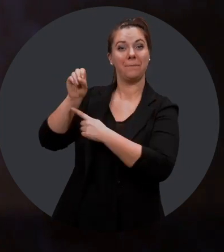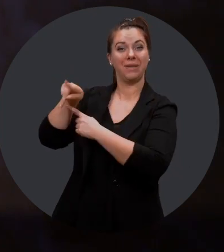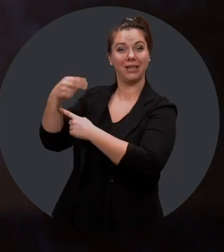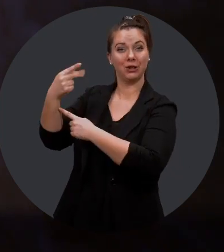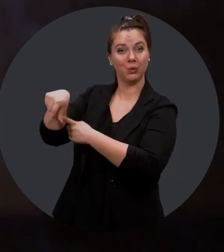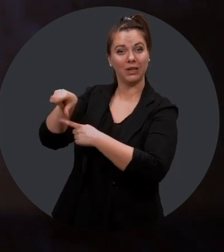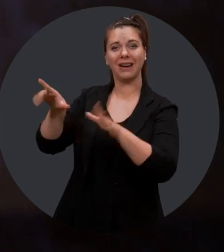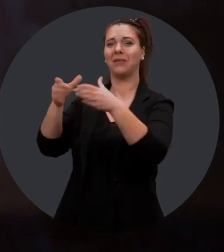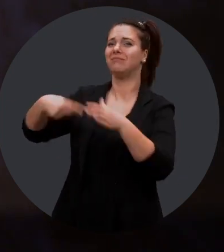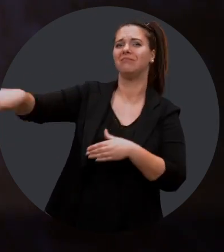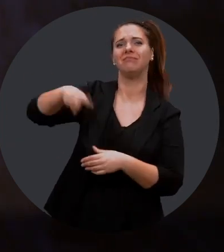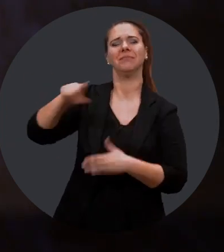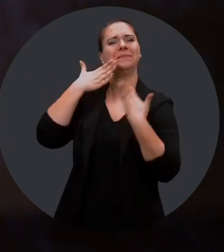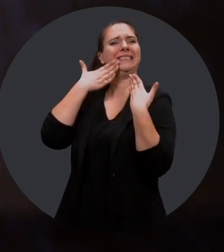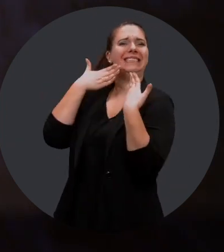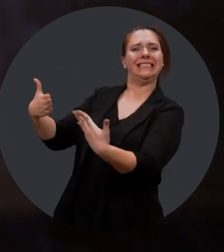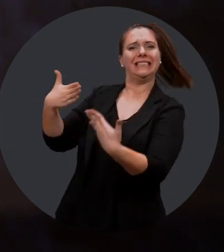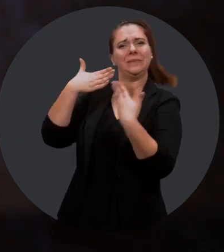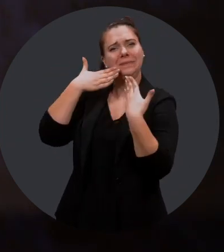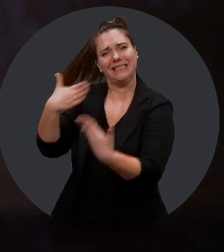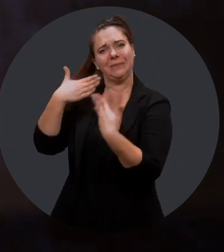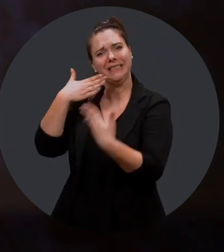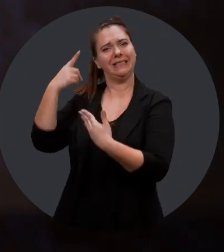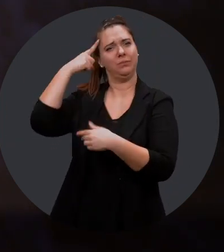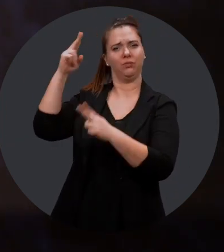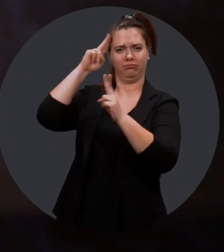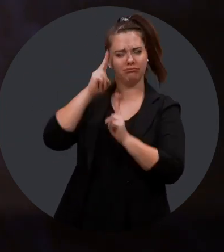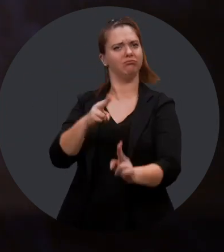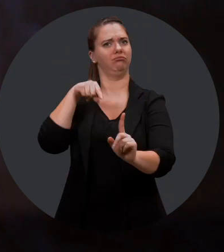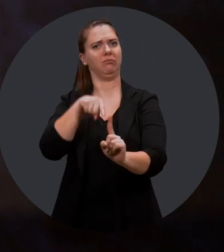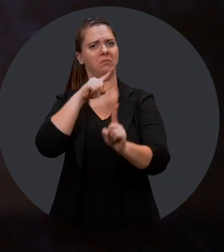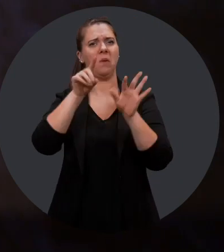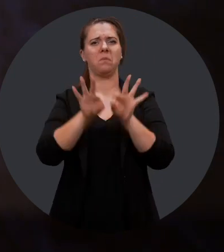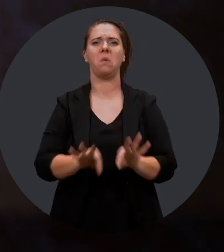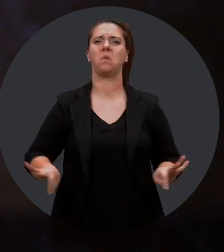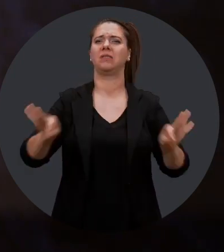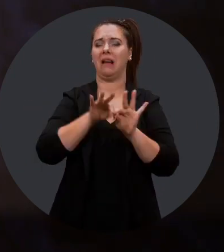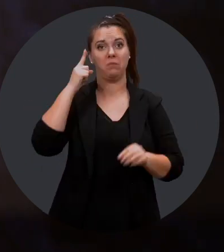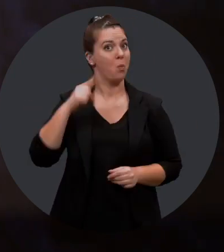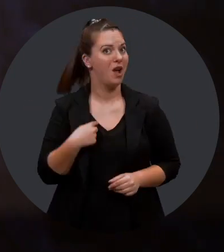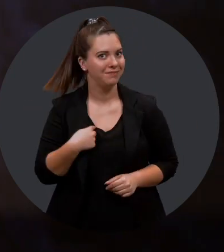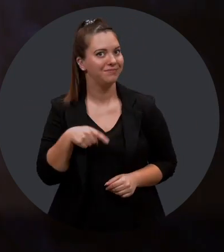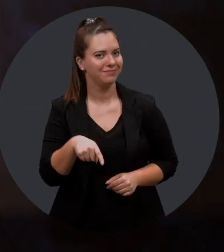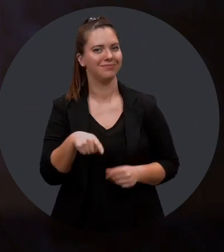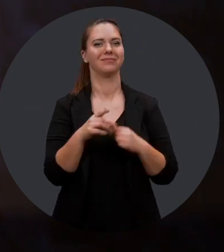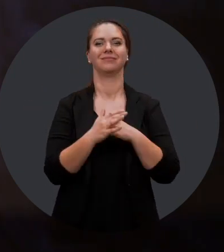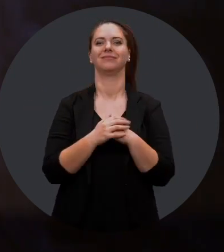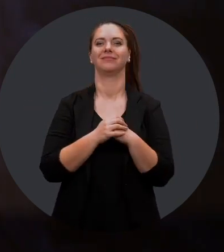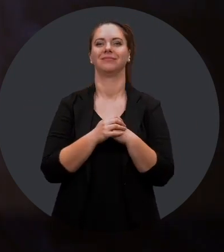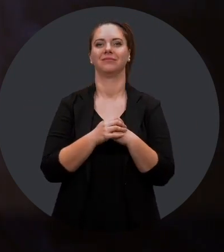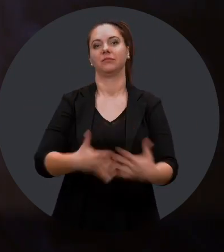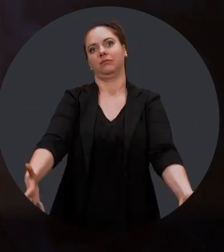l'équipe de l'Office des personnes handicapées du Québec. Merci pour cette reconnaissance. Elle est si significative et